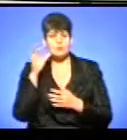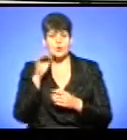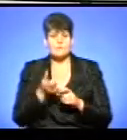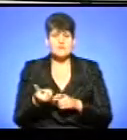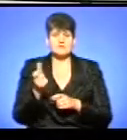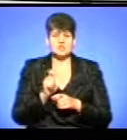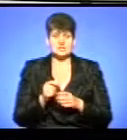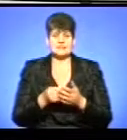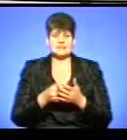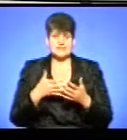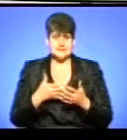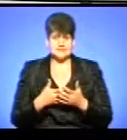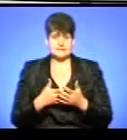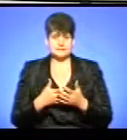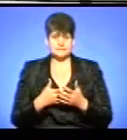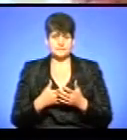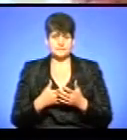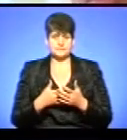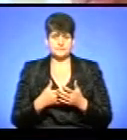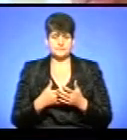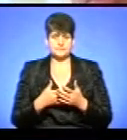тарифів на проїзд у міському транспорті.